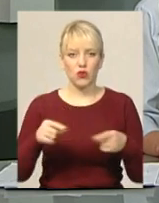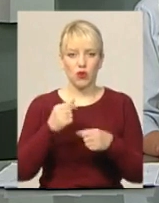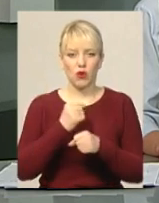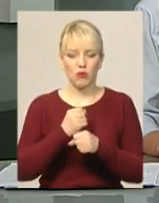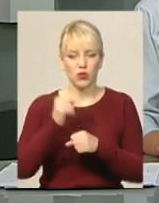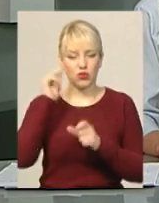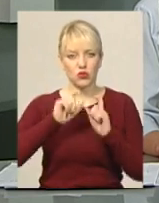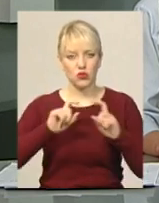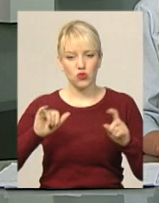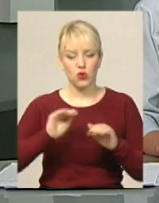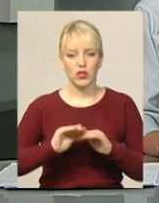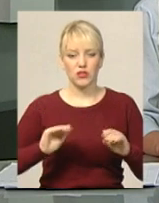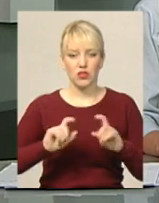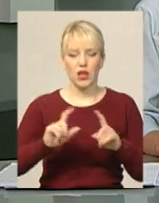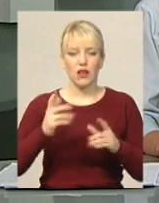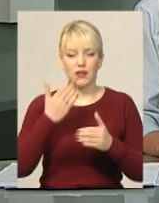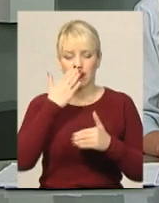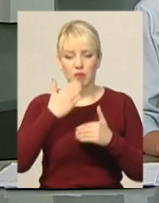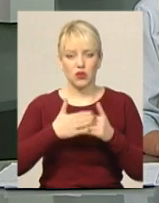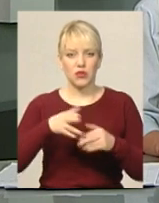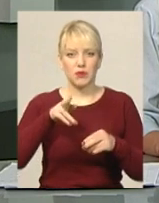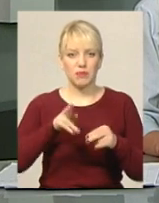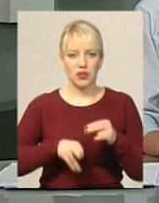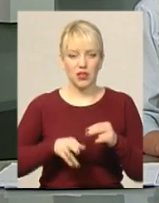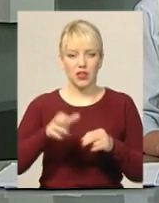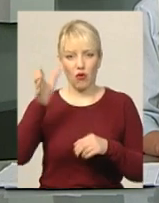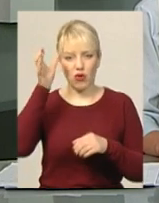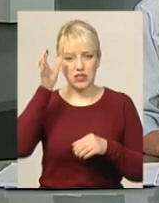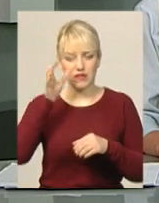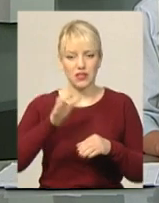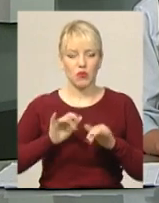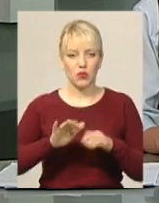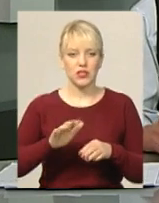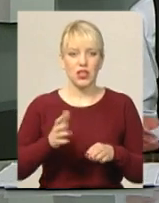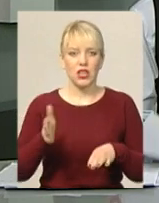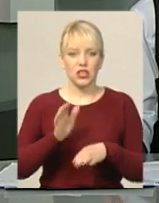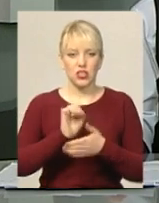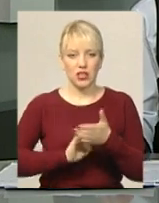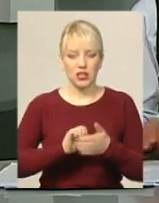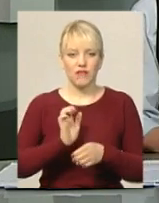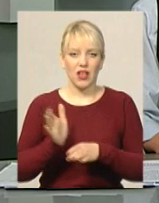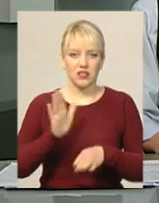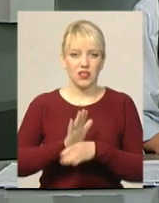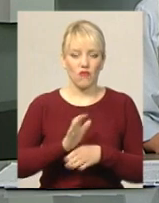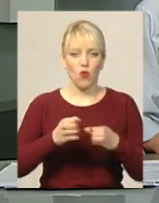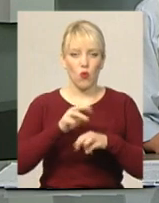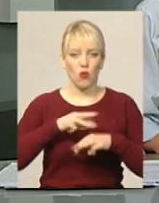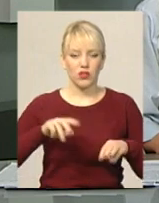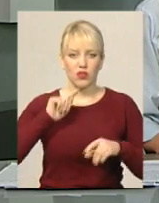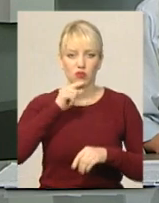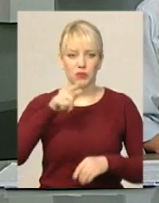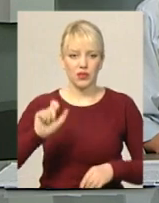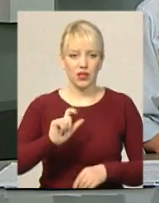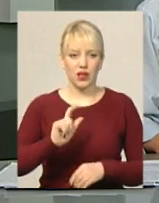садочки області, які напередодні призупинили освітній процес через вказівку уряду економити газ Інфекційне